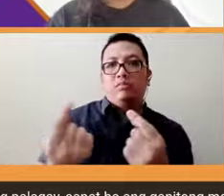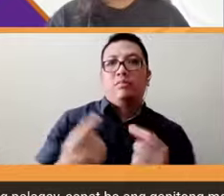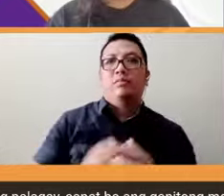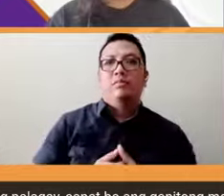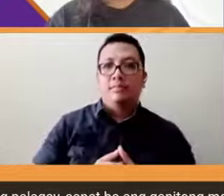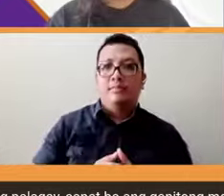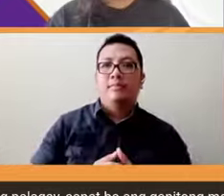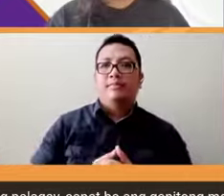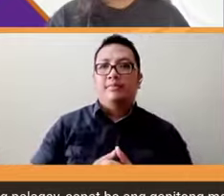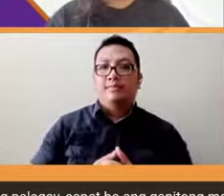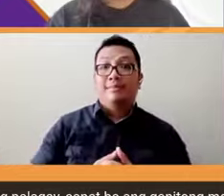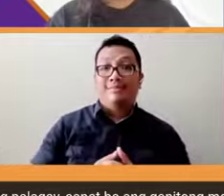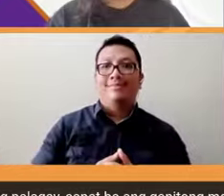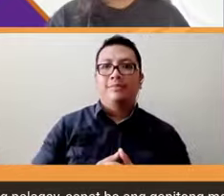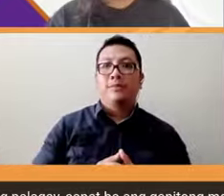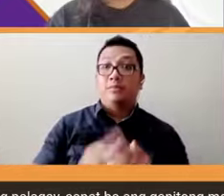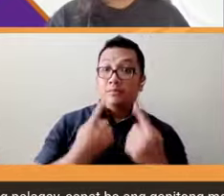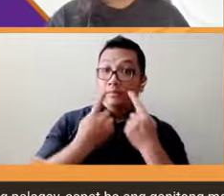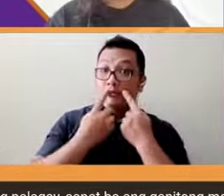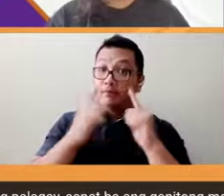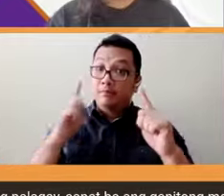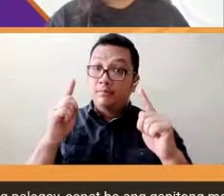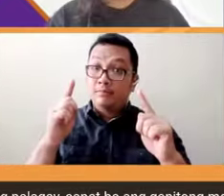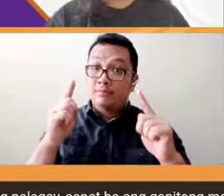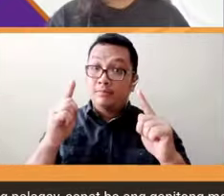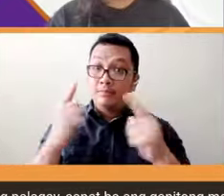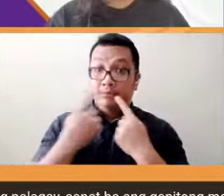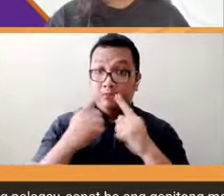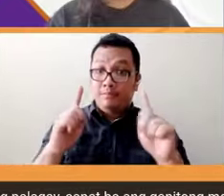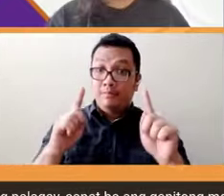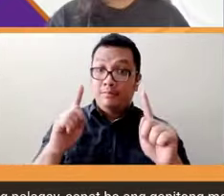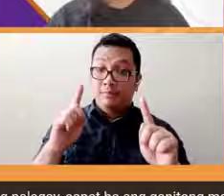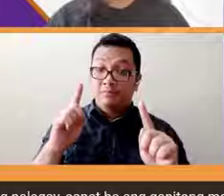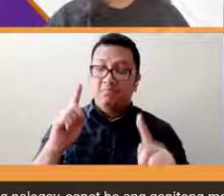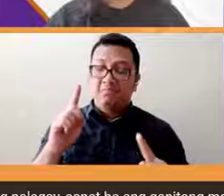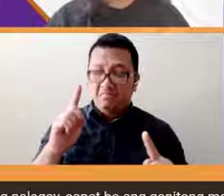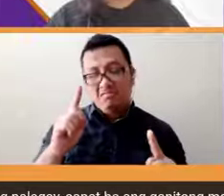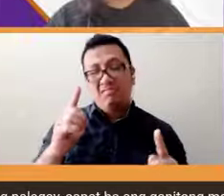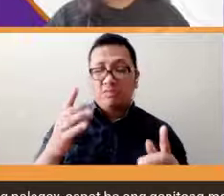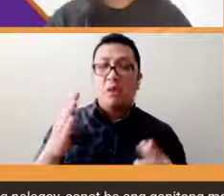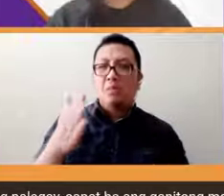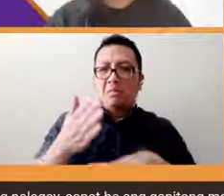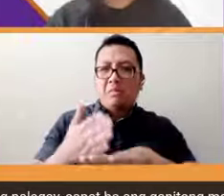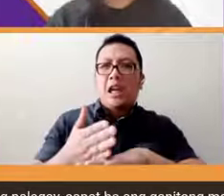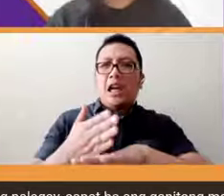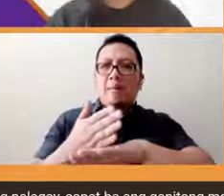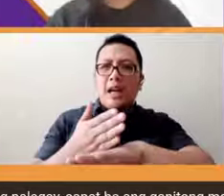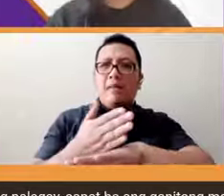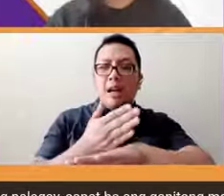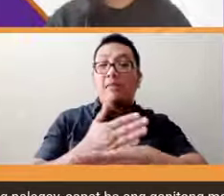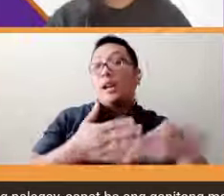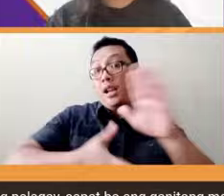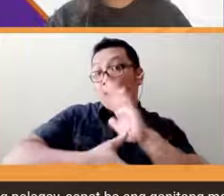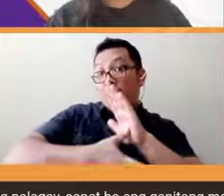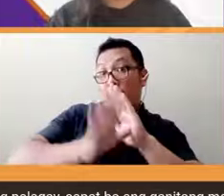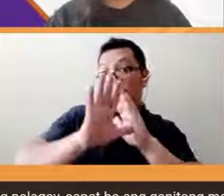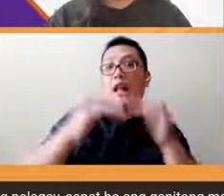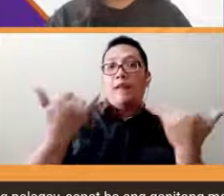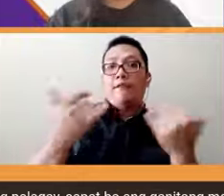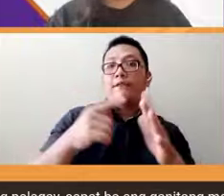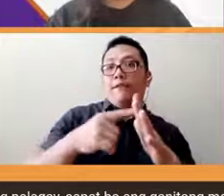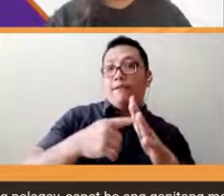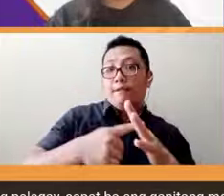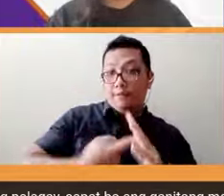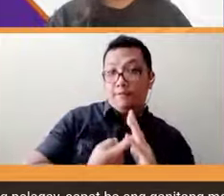naging efektibo ba ito Brisa? Siguro unti-unti in fairness sa Comelec meron nang nasimula nung wala pang vulnerable